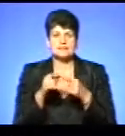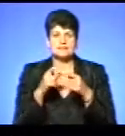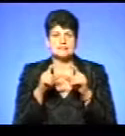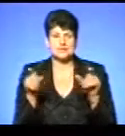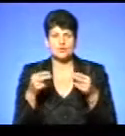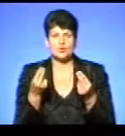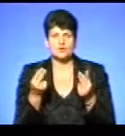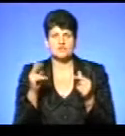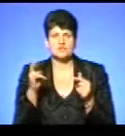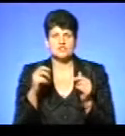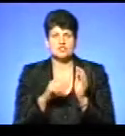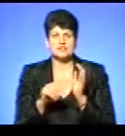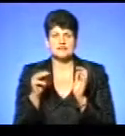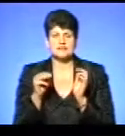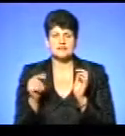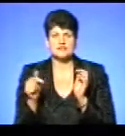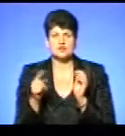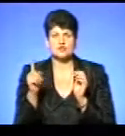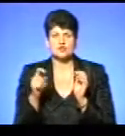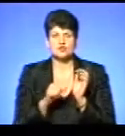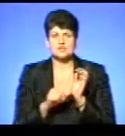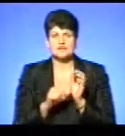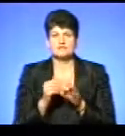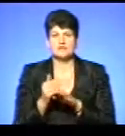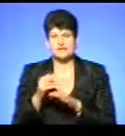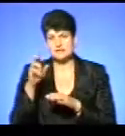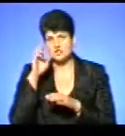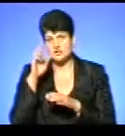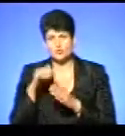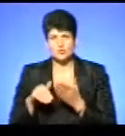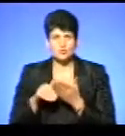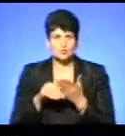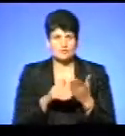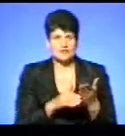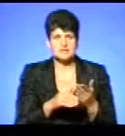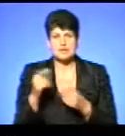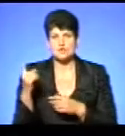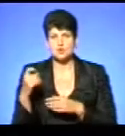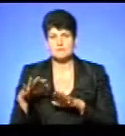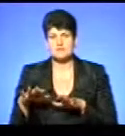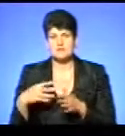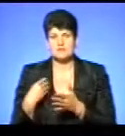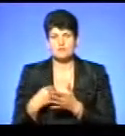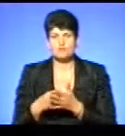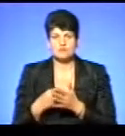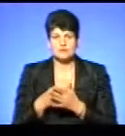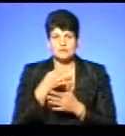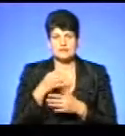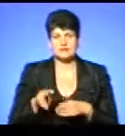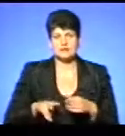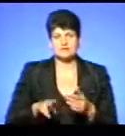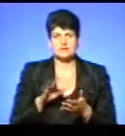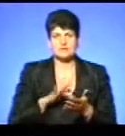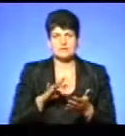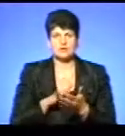260 тисяч гривень. 160 виділили з державної субвенції і 100 – з місцевого бюджету, повідомила директор центру